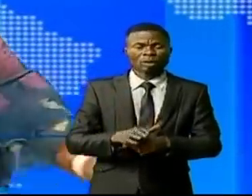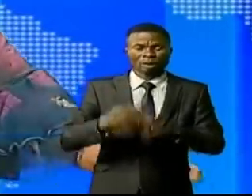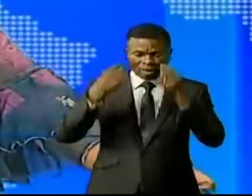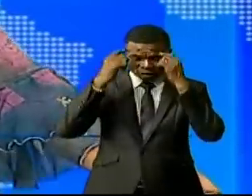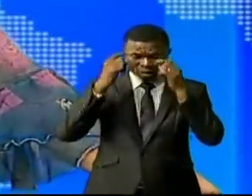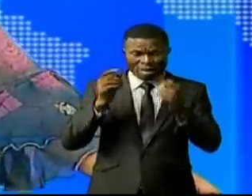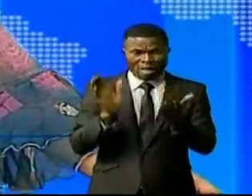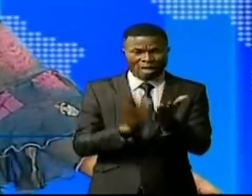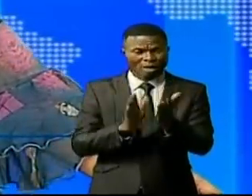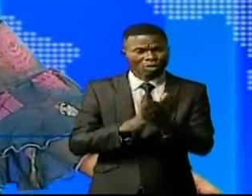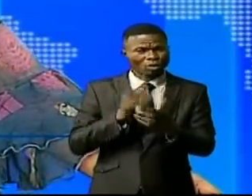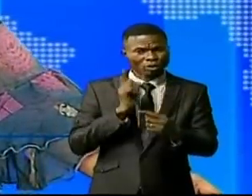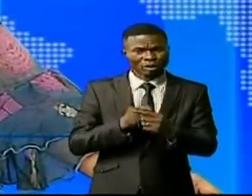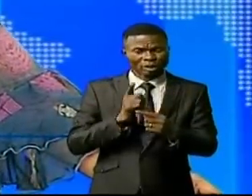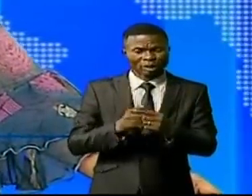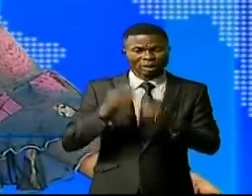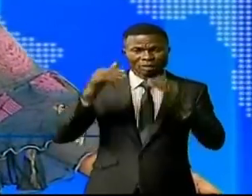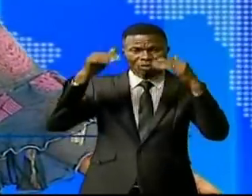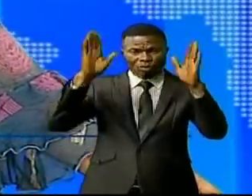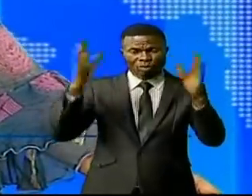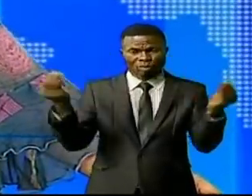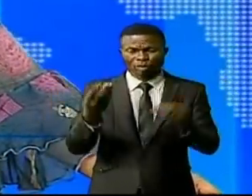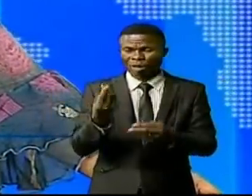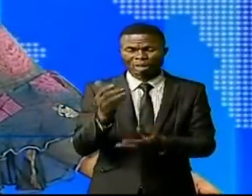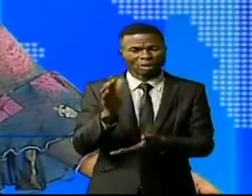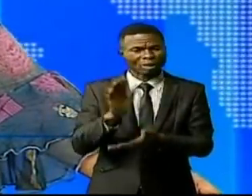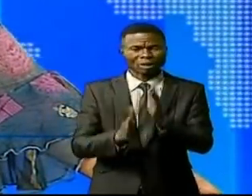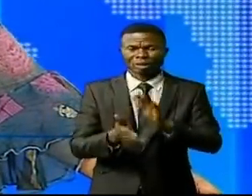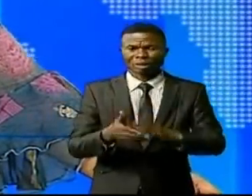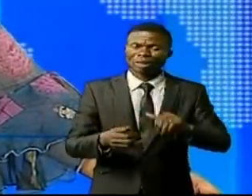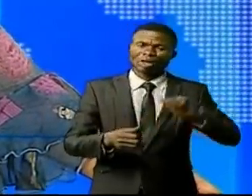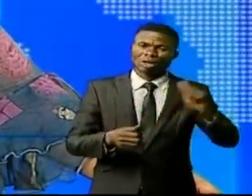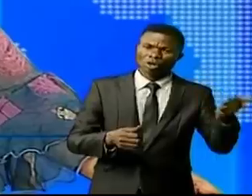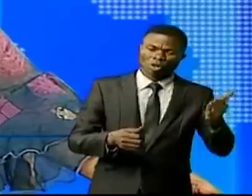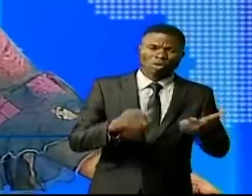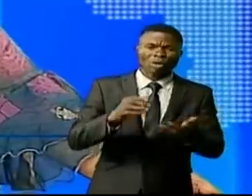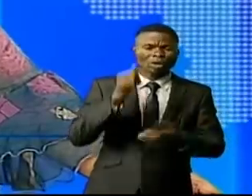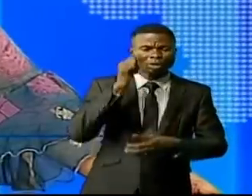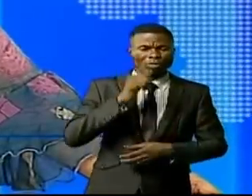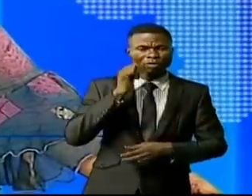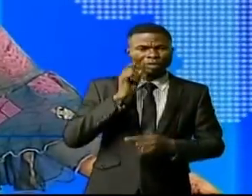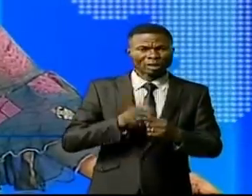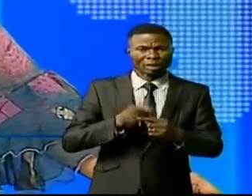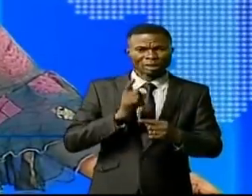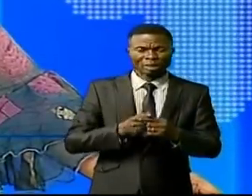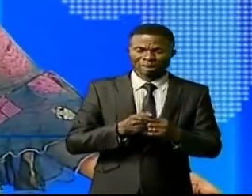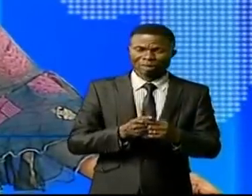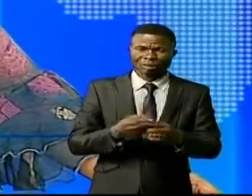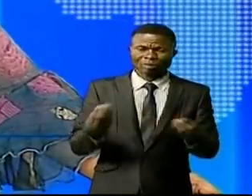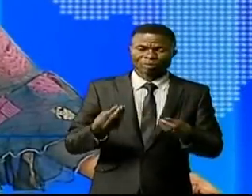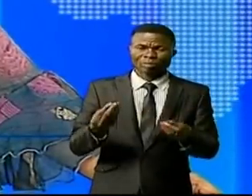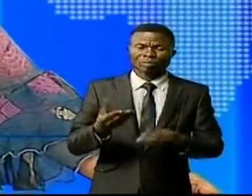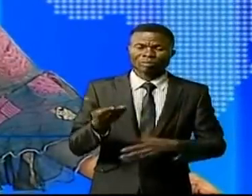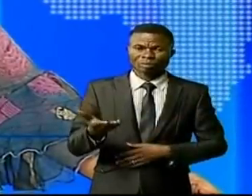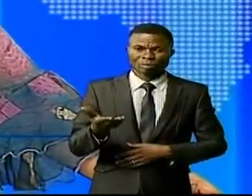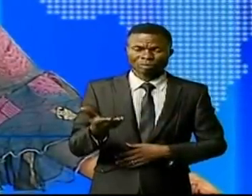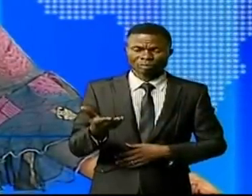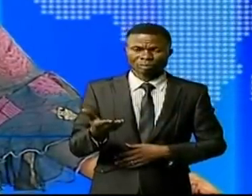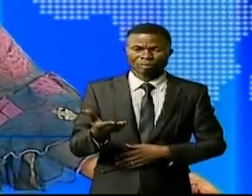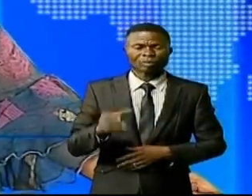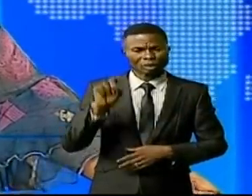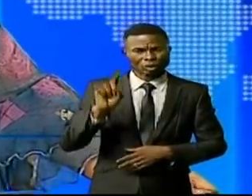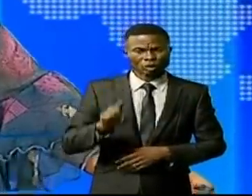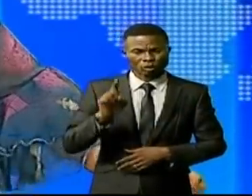leurs études secondaires, faute de moyens. D'autres, par contre, comblent ce déficit financier, sont